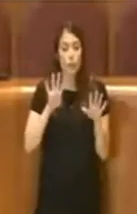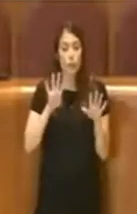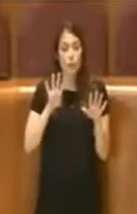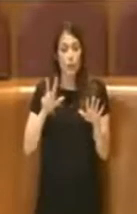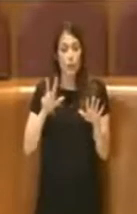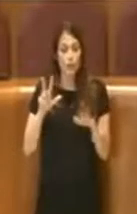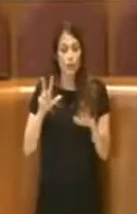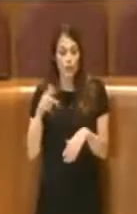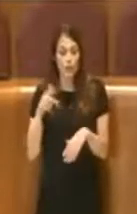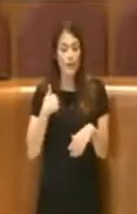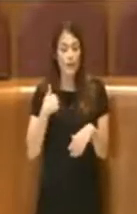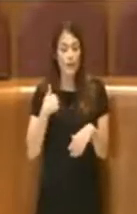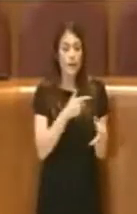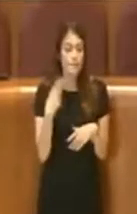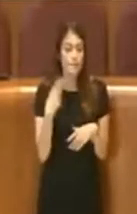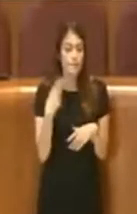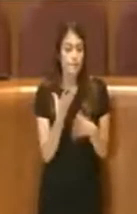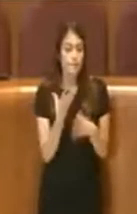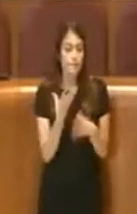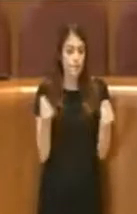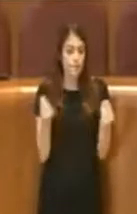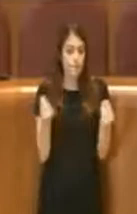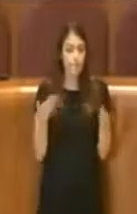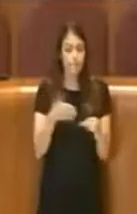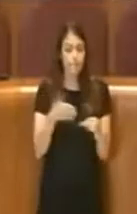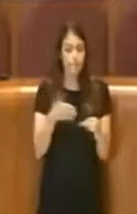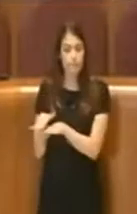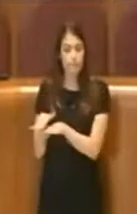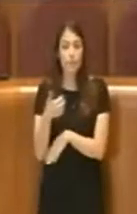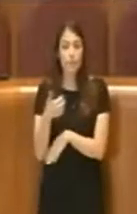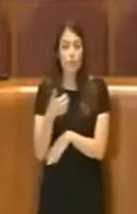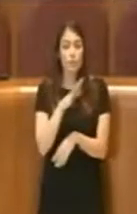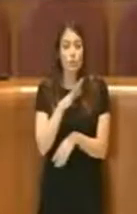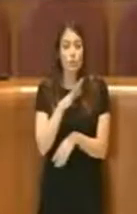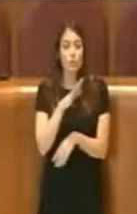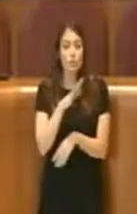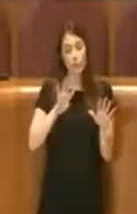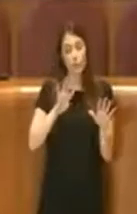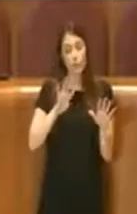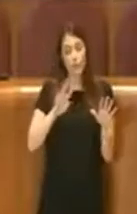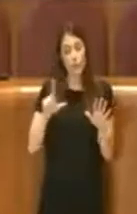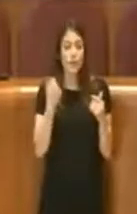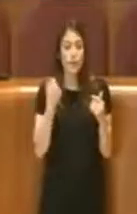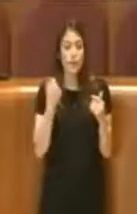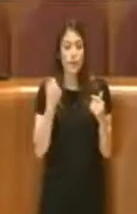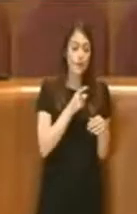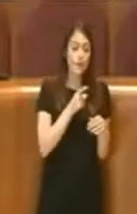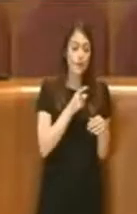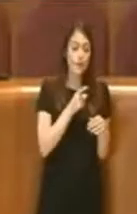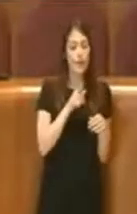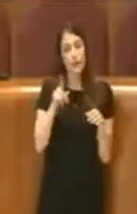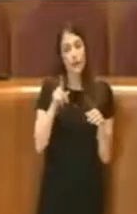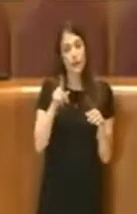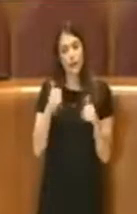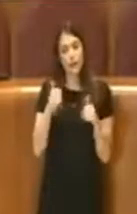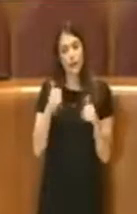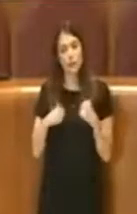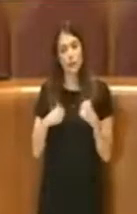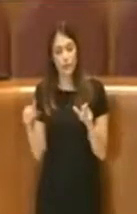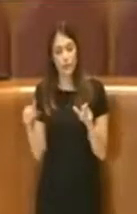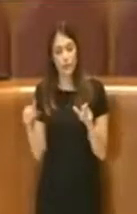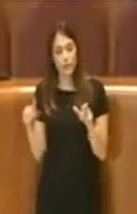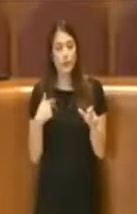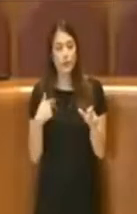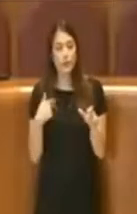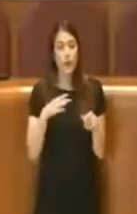considerevole di vittime. Caddero 597 tra militari e civili a Porta San Paolo e dalla